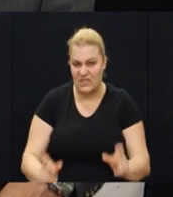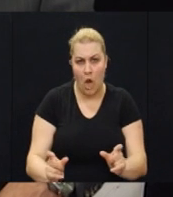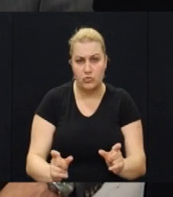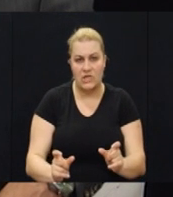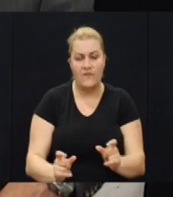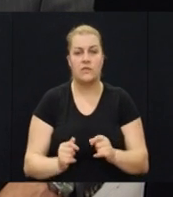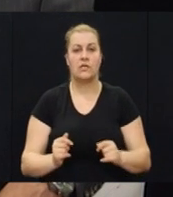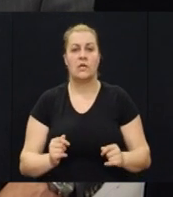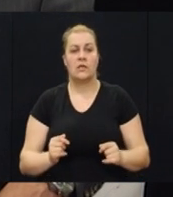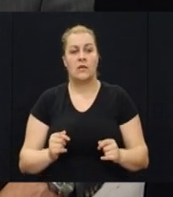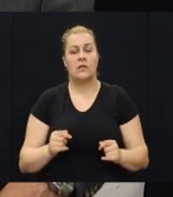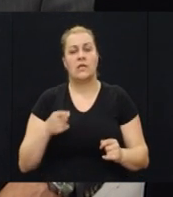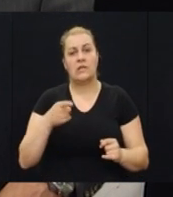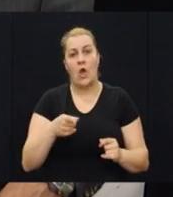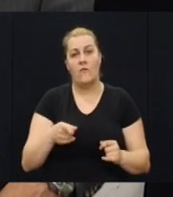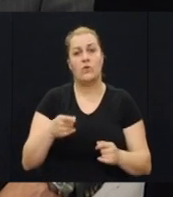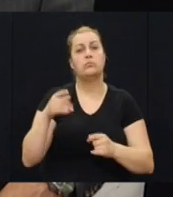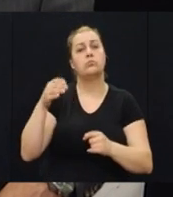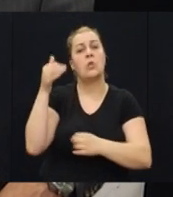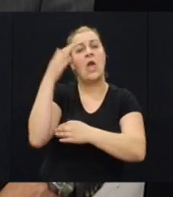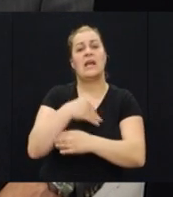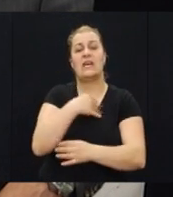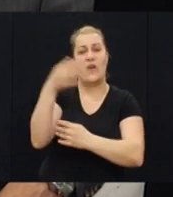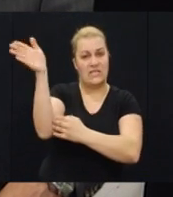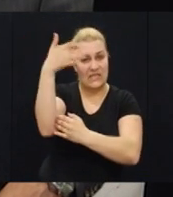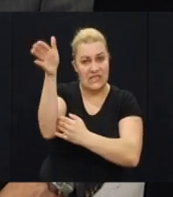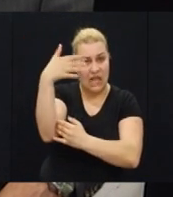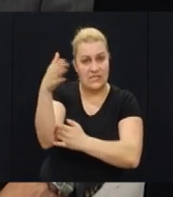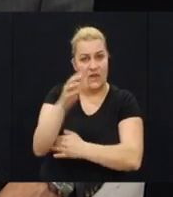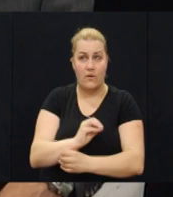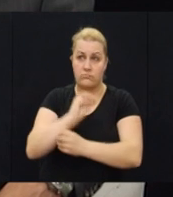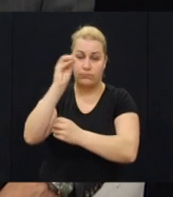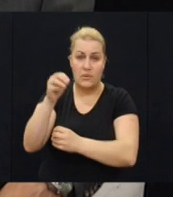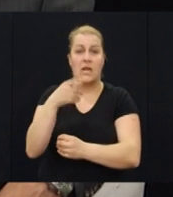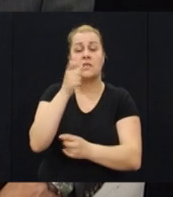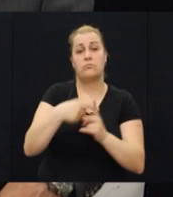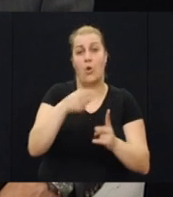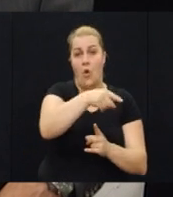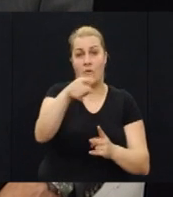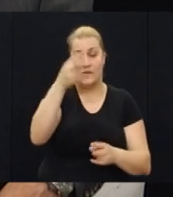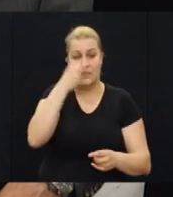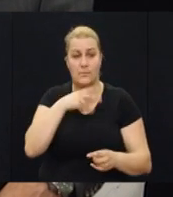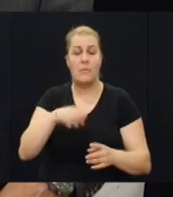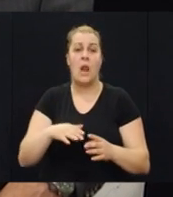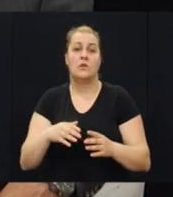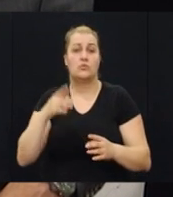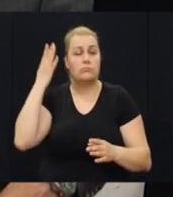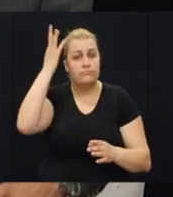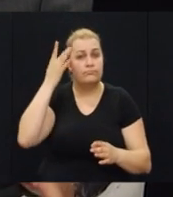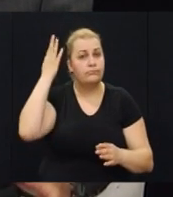jasno on, pored pošte, izvjesi hrvatski stijeg, jer to pobunjeno srpsko stavništvo je imalo tu